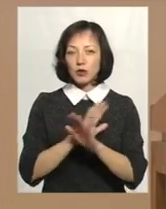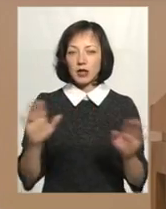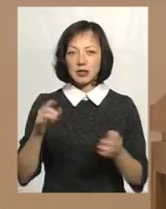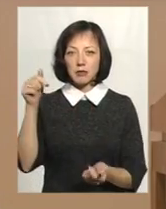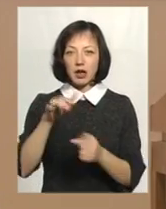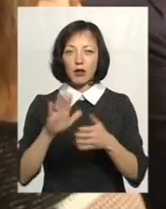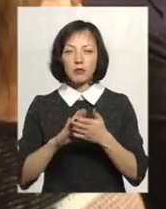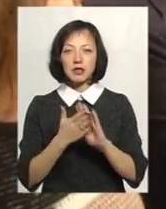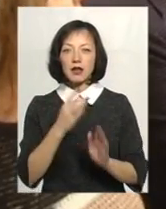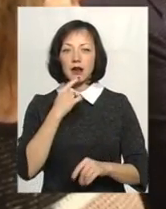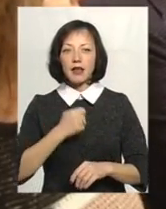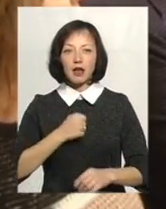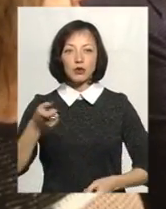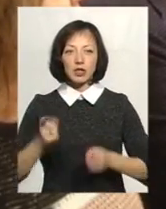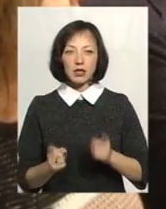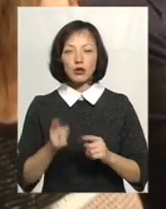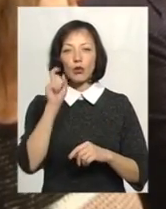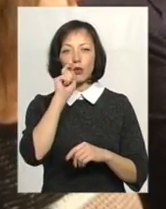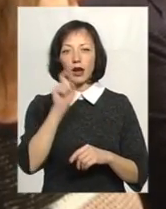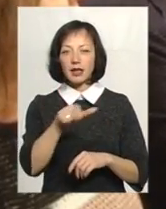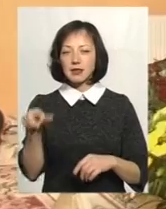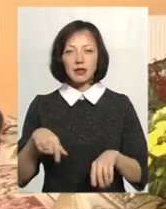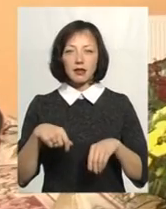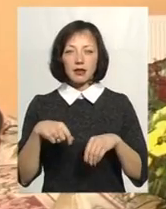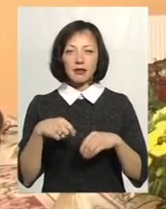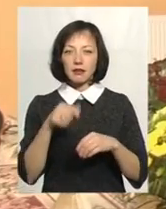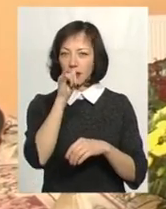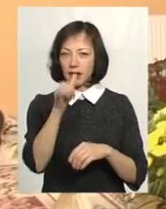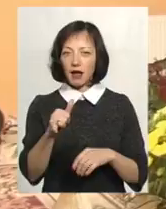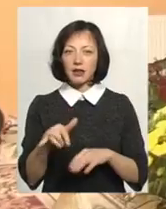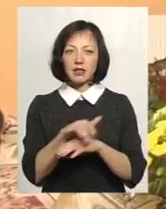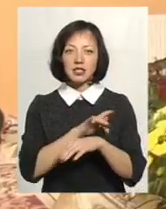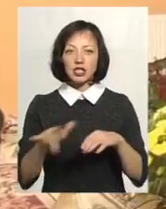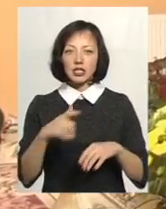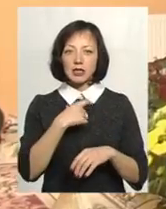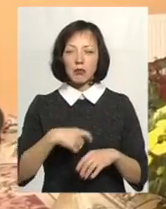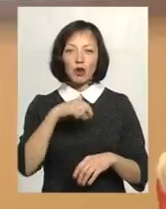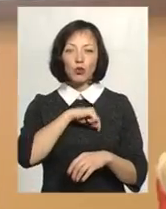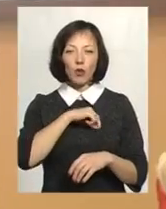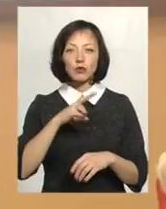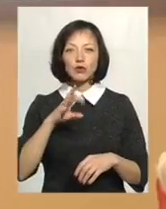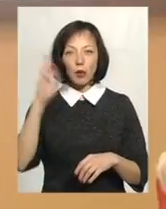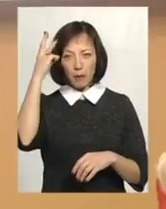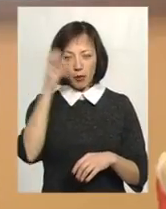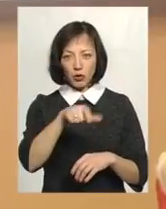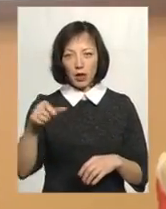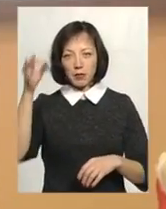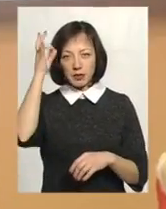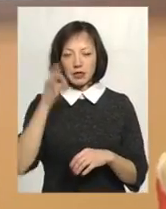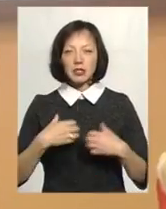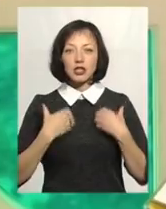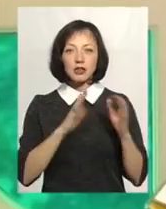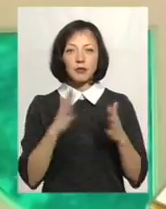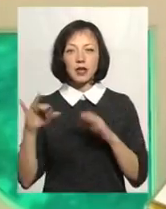обставинам радянської дійсності, українці не дали знищити себе духовно. Аби Подоля не пам'ятали про страшні сторінки